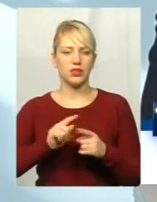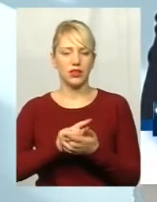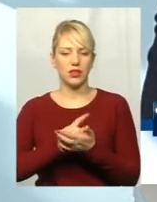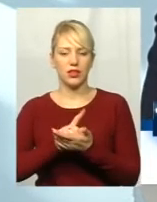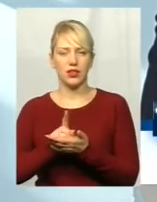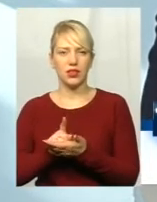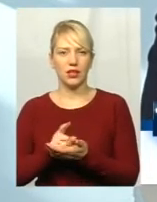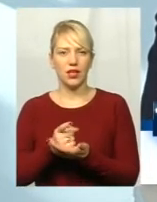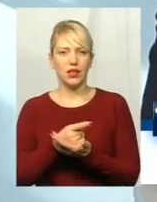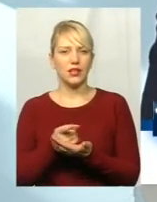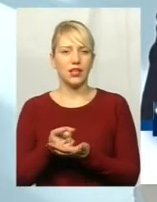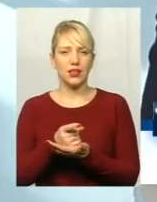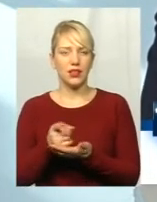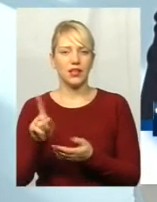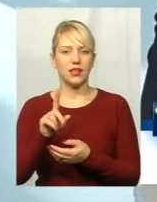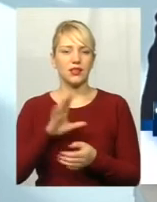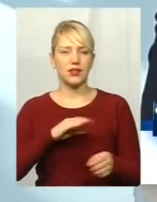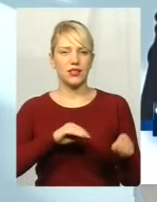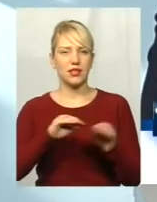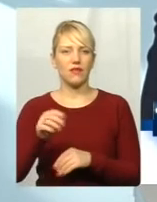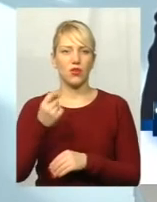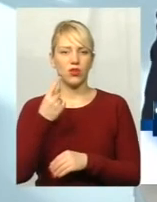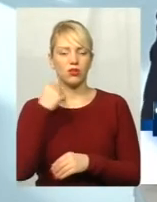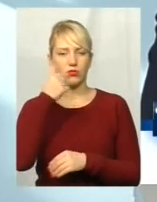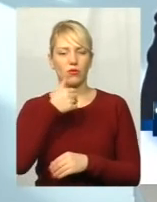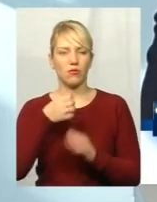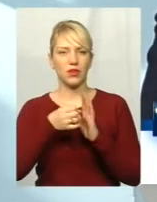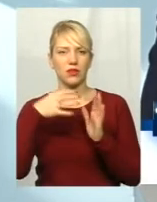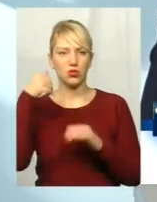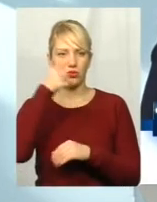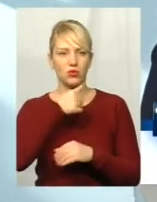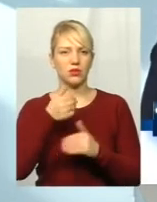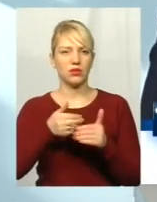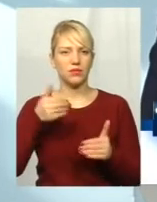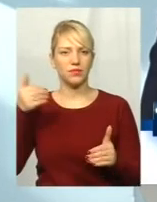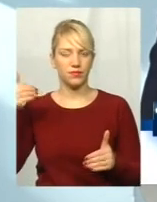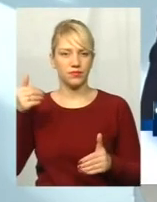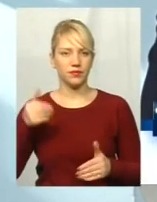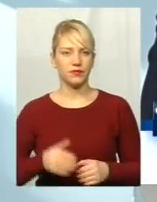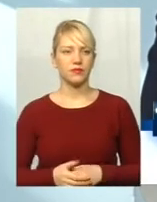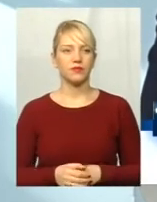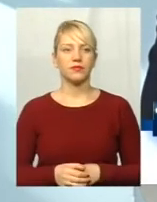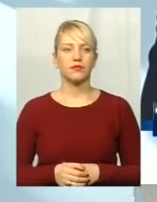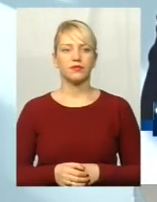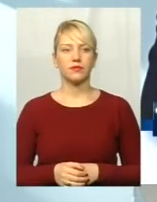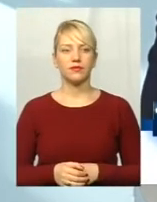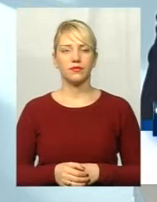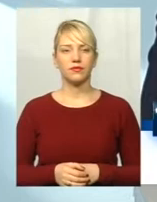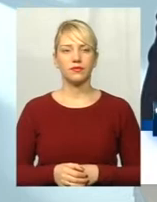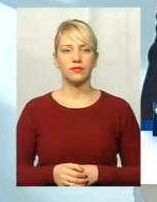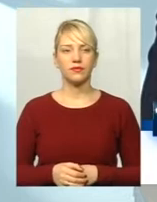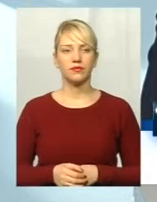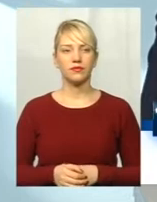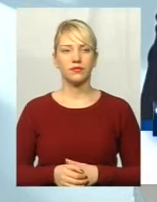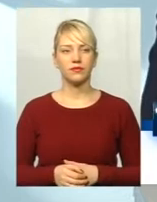ще в 2011 році, 2015 році, протягом попереднього дії, попереднього договору.